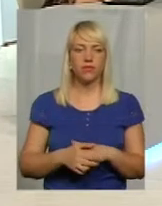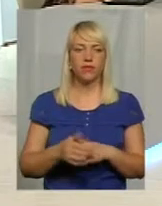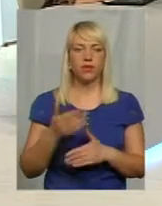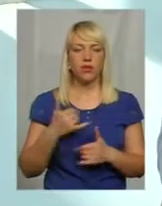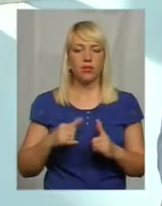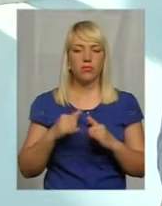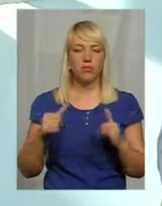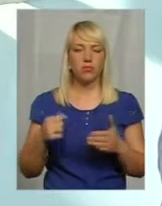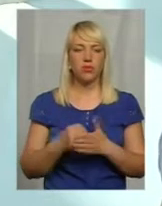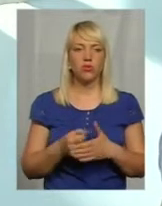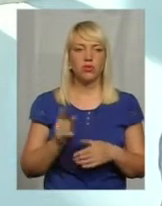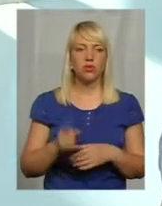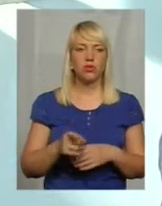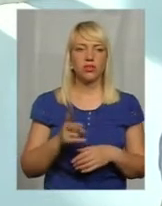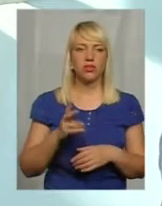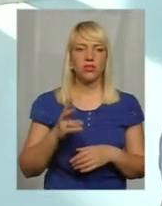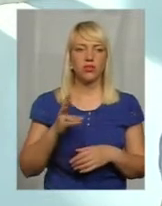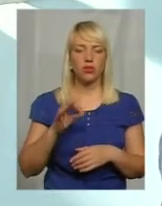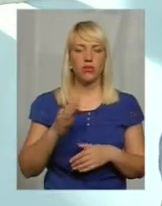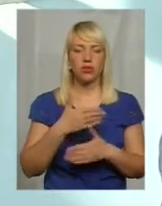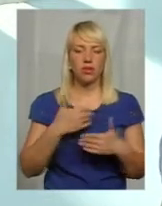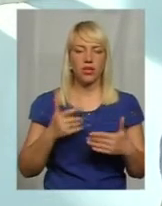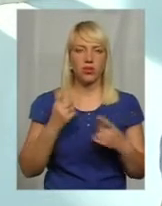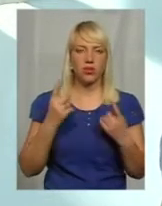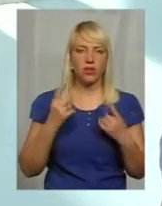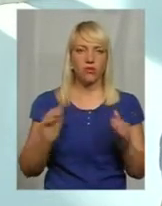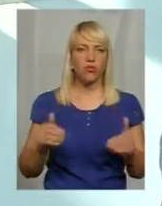розбільшили до тисячі, не набагато, але зато ми суттєво підняли